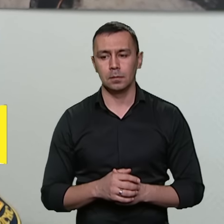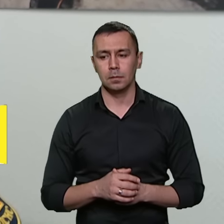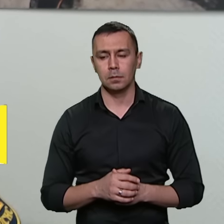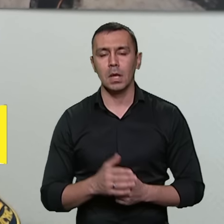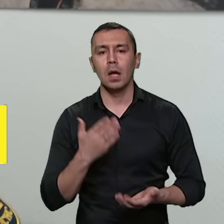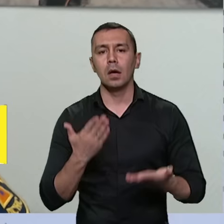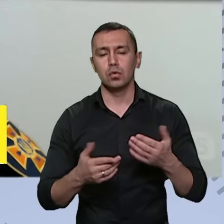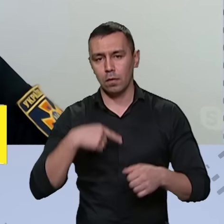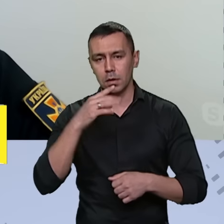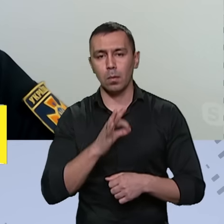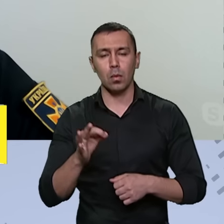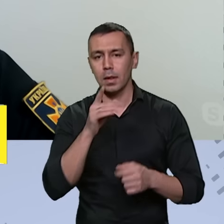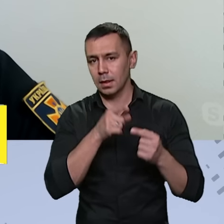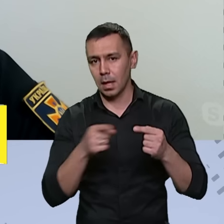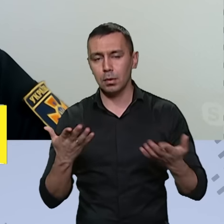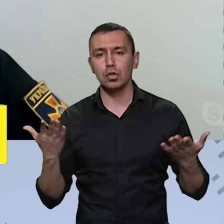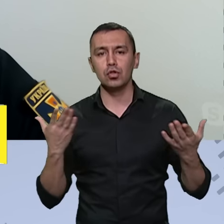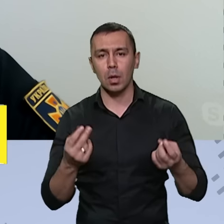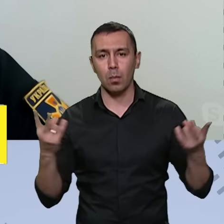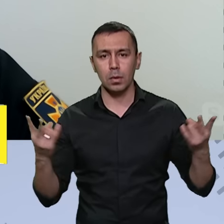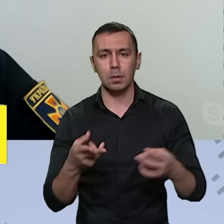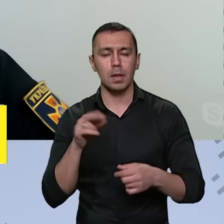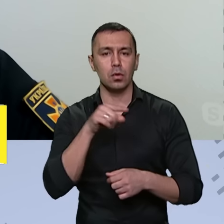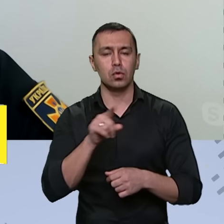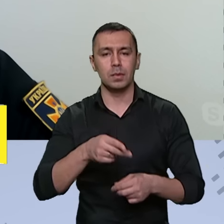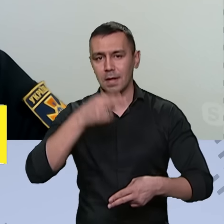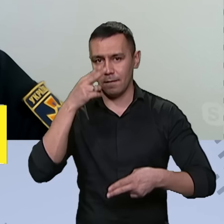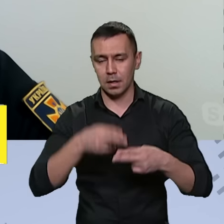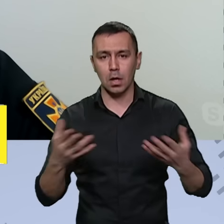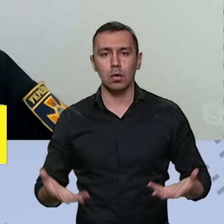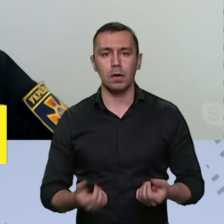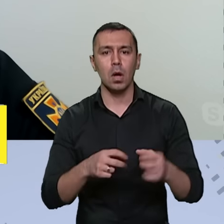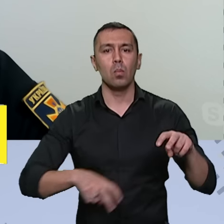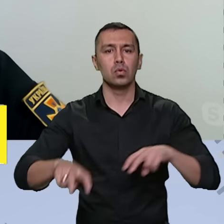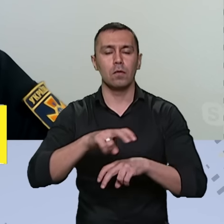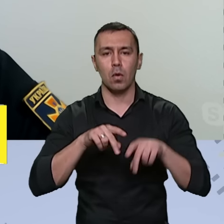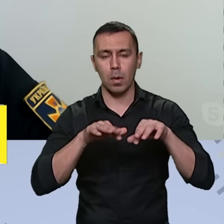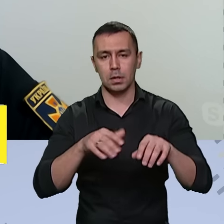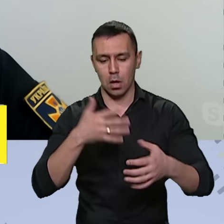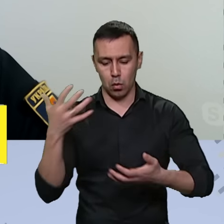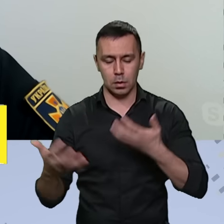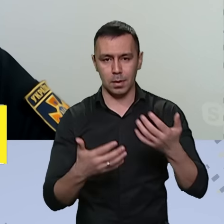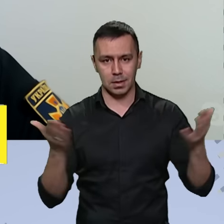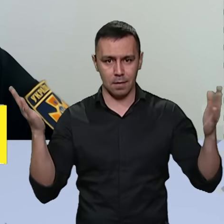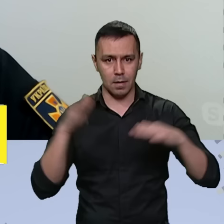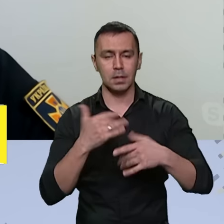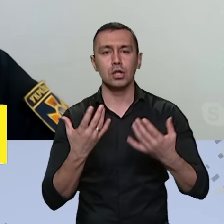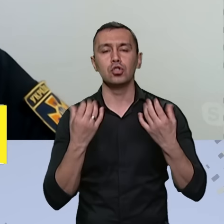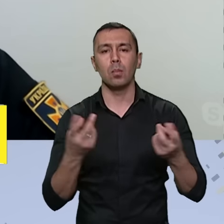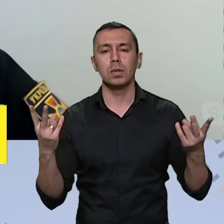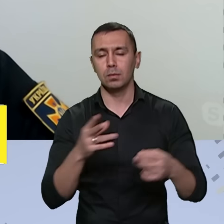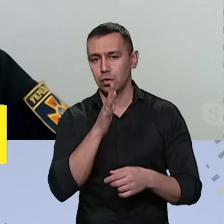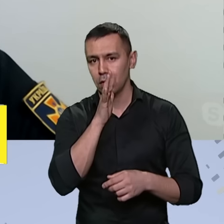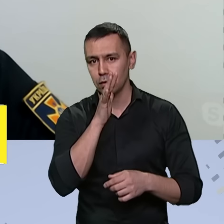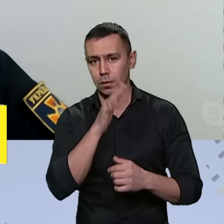Якщо говорити про терміни, які ще потрібні для того, щоб завершити рятувально-пошукову операцію, розбір завалів, скільки ще потрібно